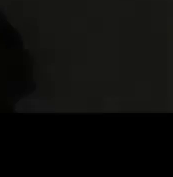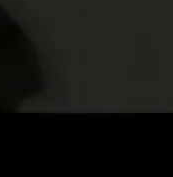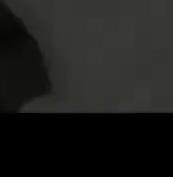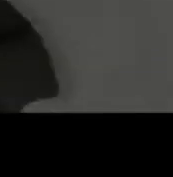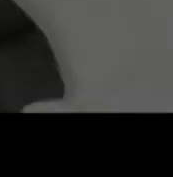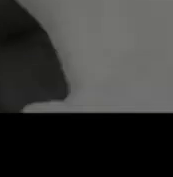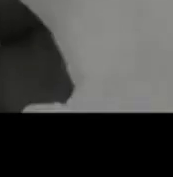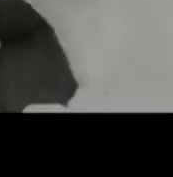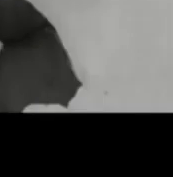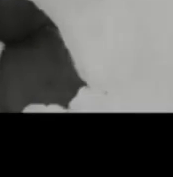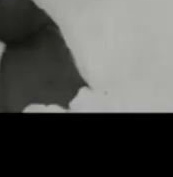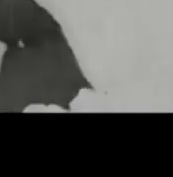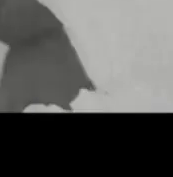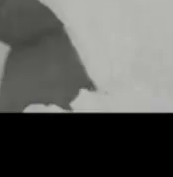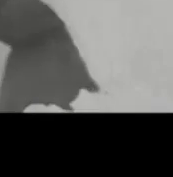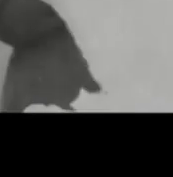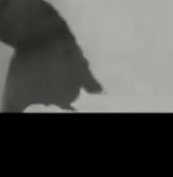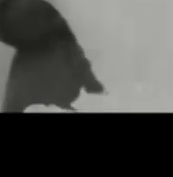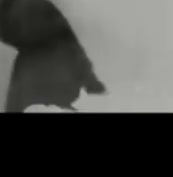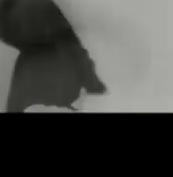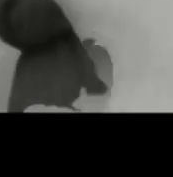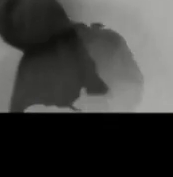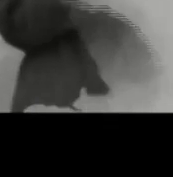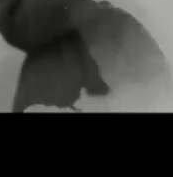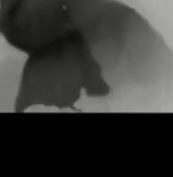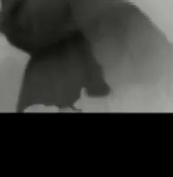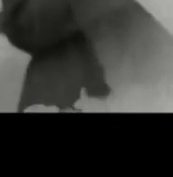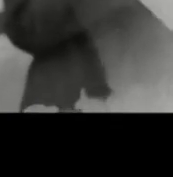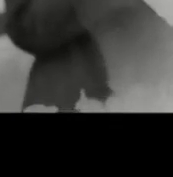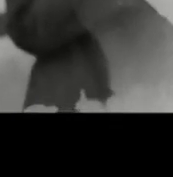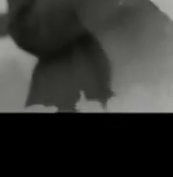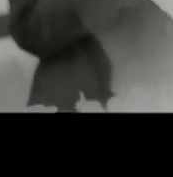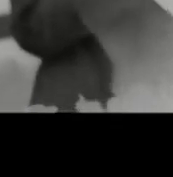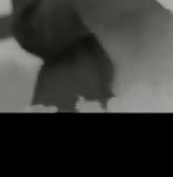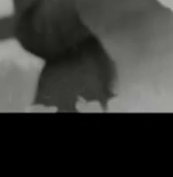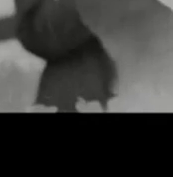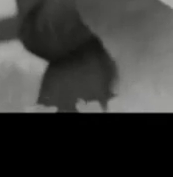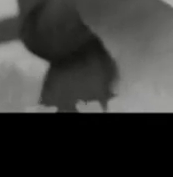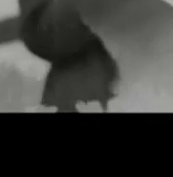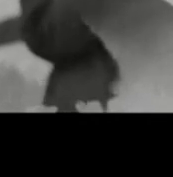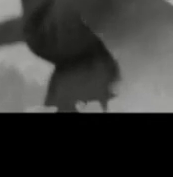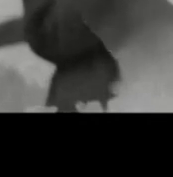Kita sempat terhenti seperti jarum jam dinding yang tidak berfungsi.